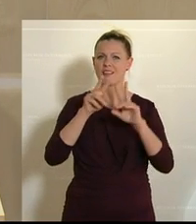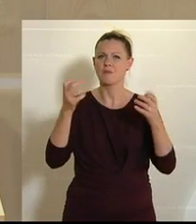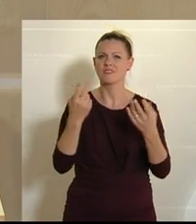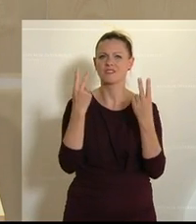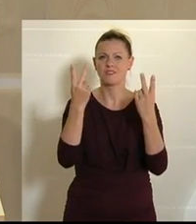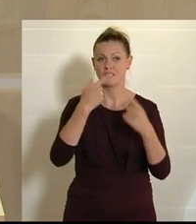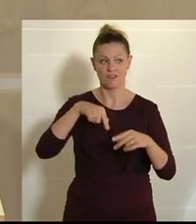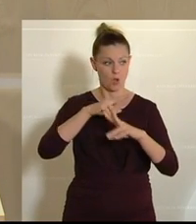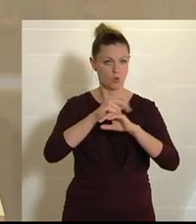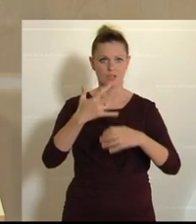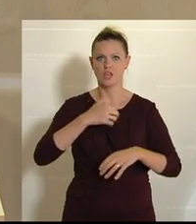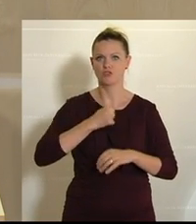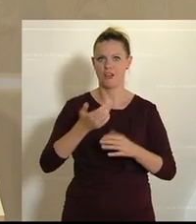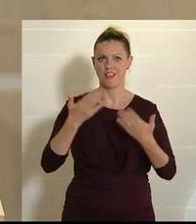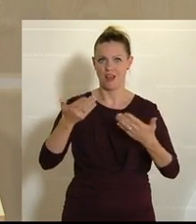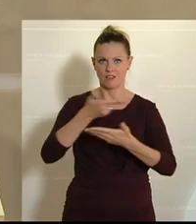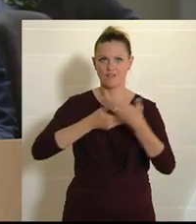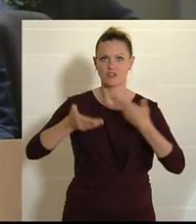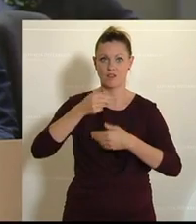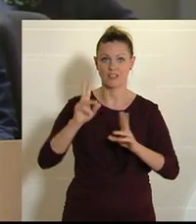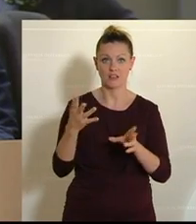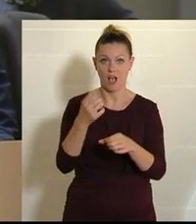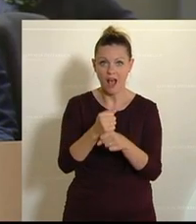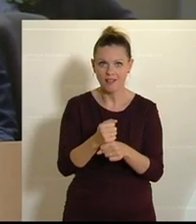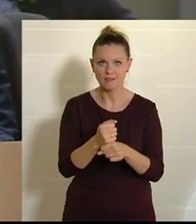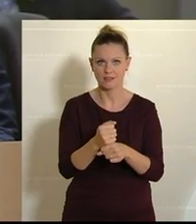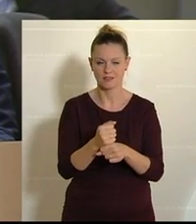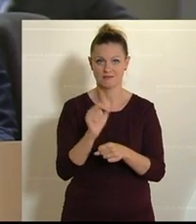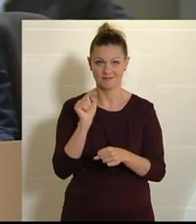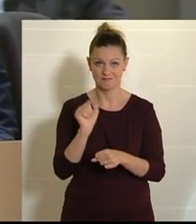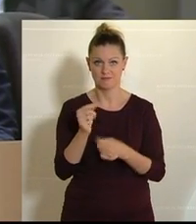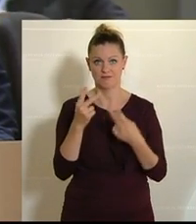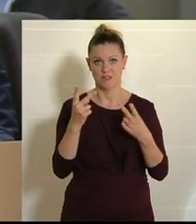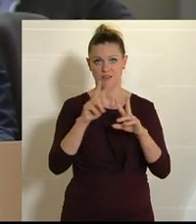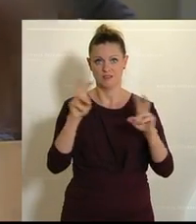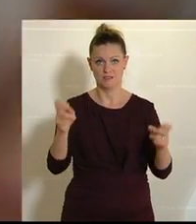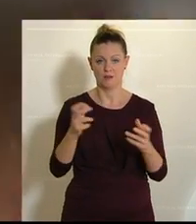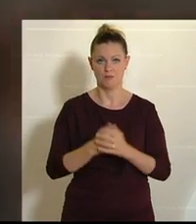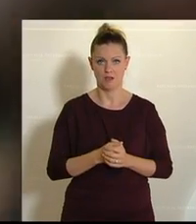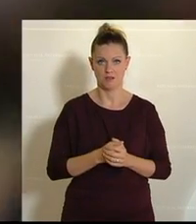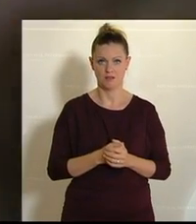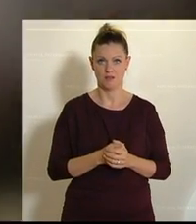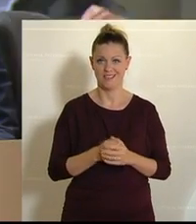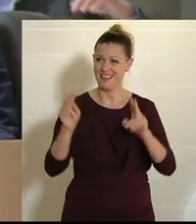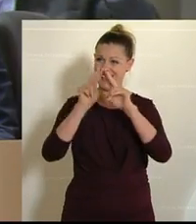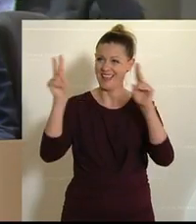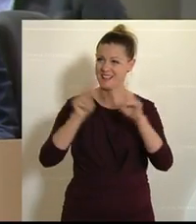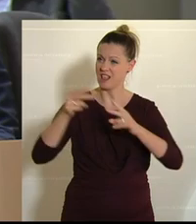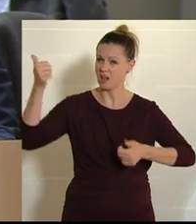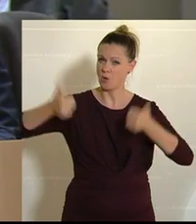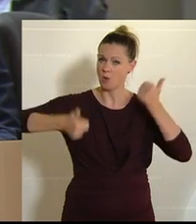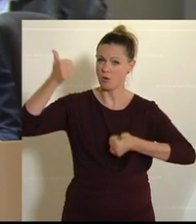Österreich überhaupt, die Landwirtschaft zu erhalten, die gegen massive internationale